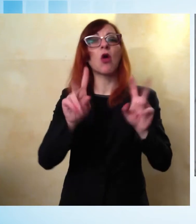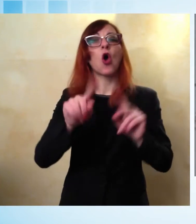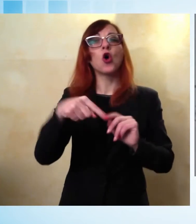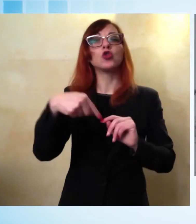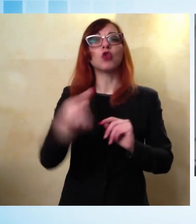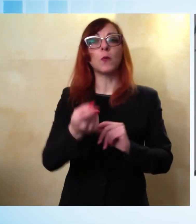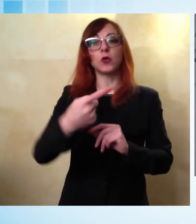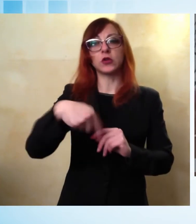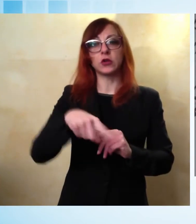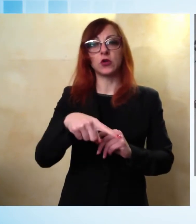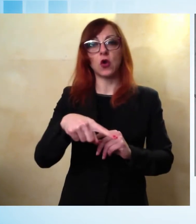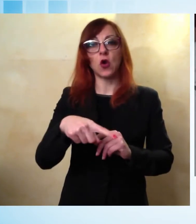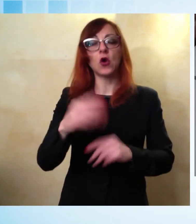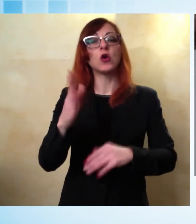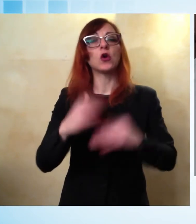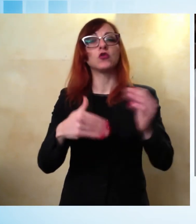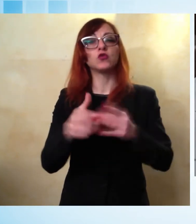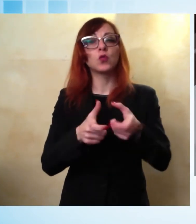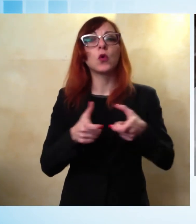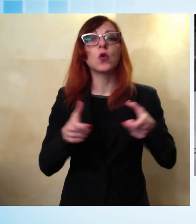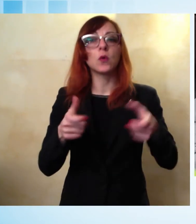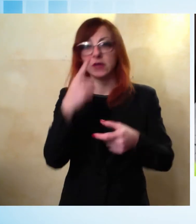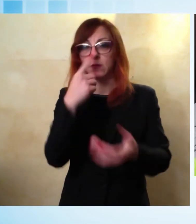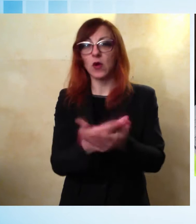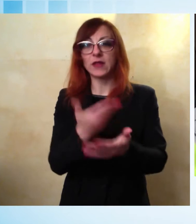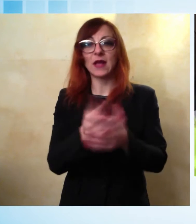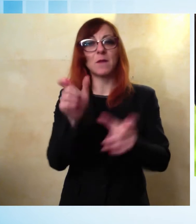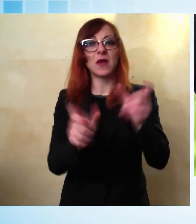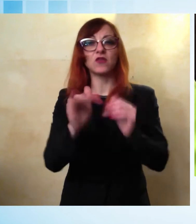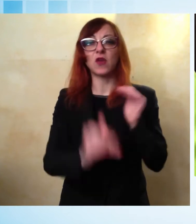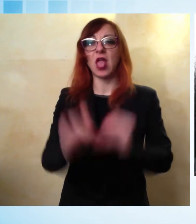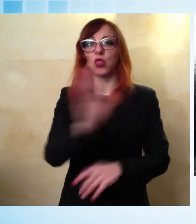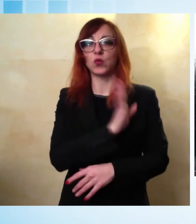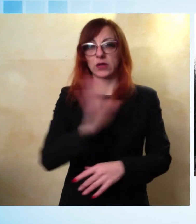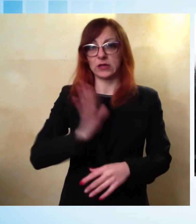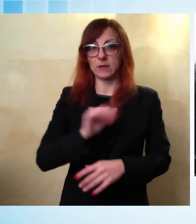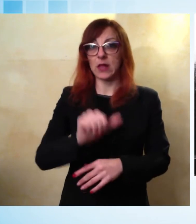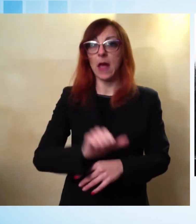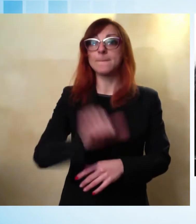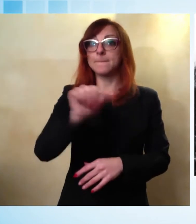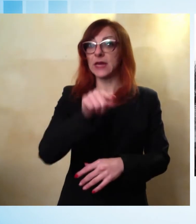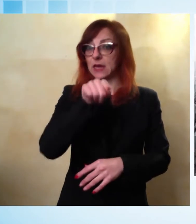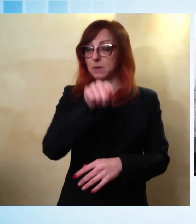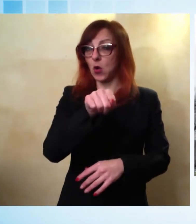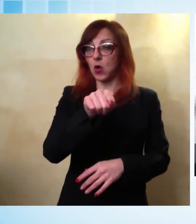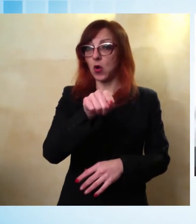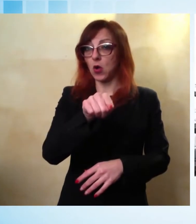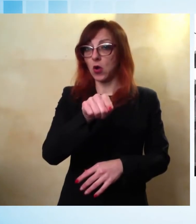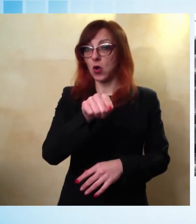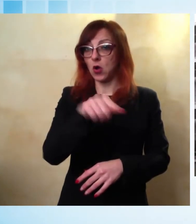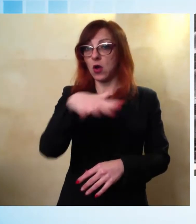ad alta integrazione socio-sanitaria destinata alle persone adulte con disabilità. Al primo piano abbiamo pensato uno spazio